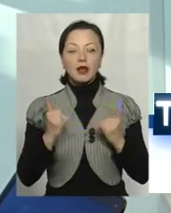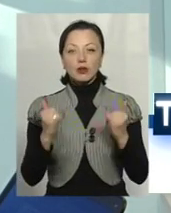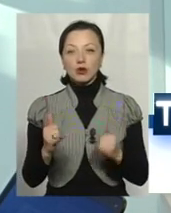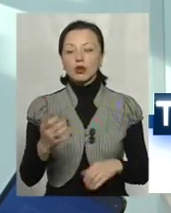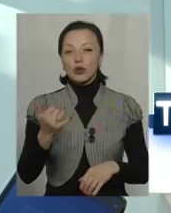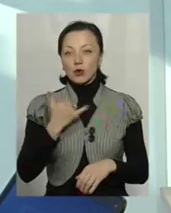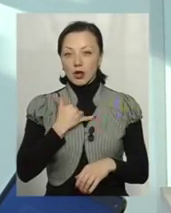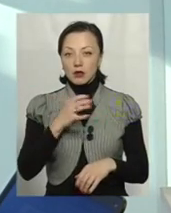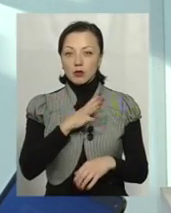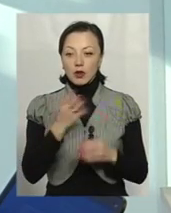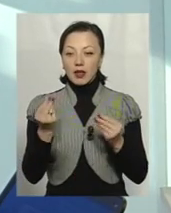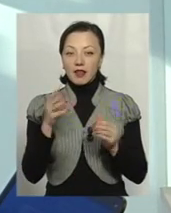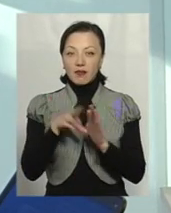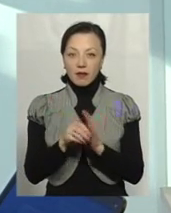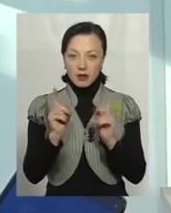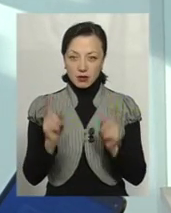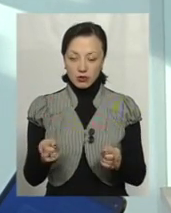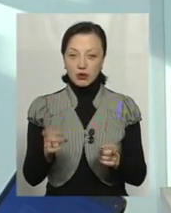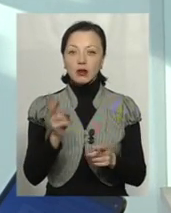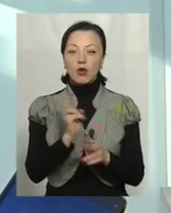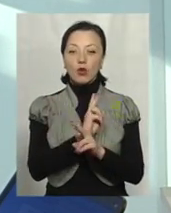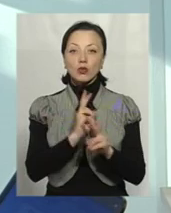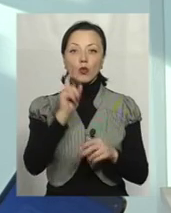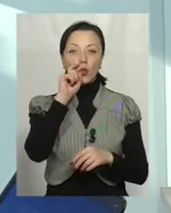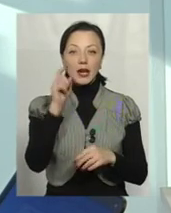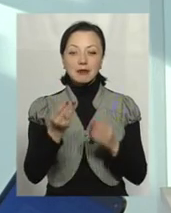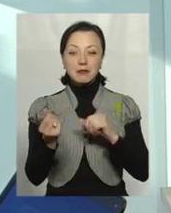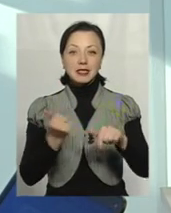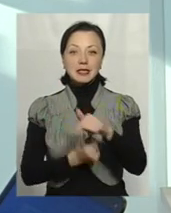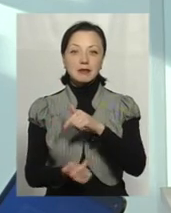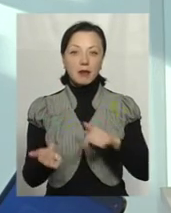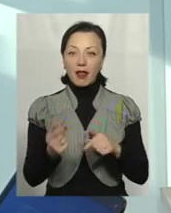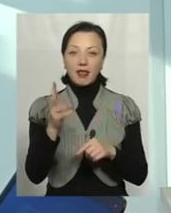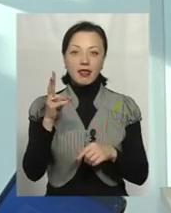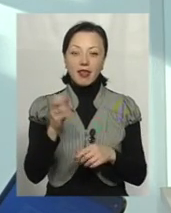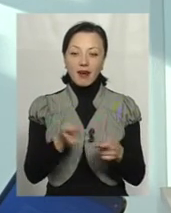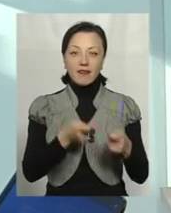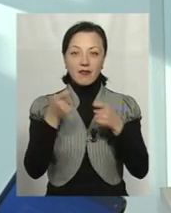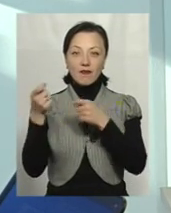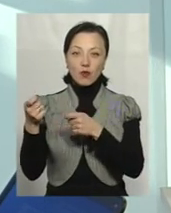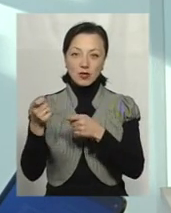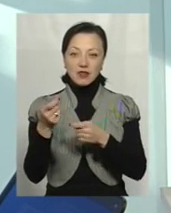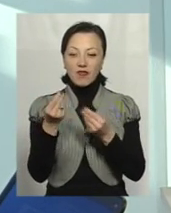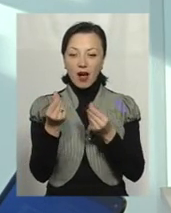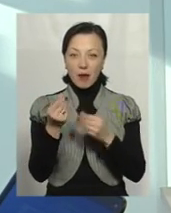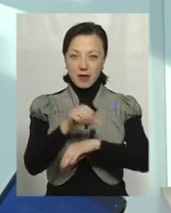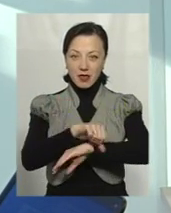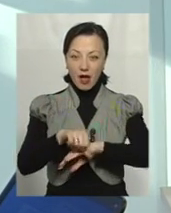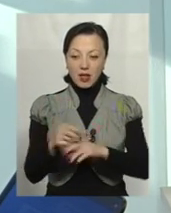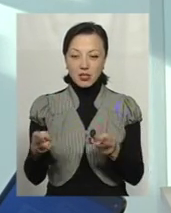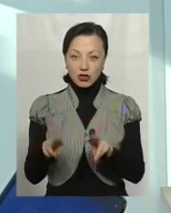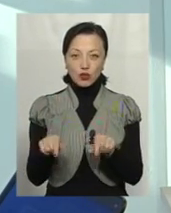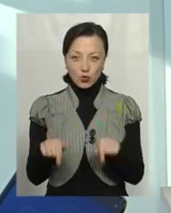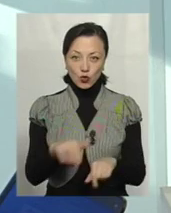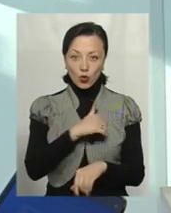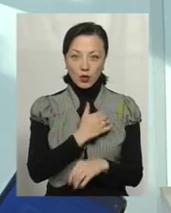щоб до нас прийшов інвестор. навіть для того, щоб український бізнесмен не виводив капітал, а все-таки його залишав тут